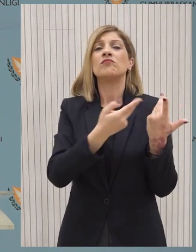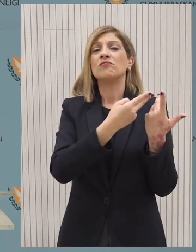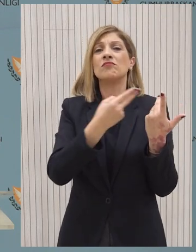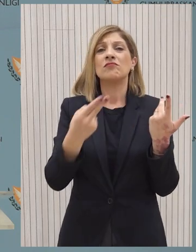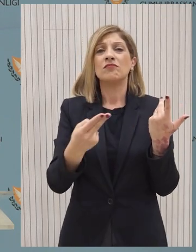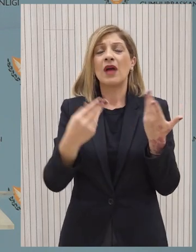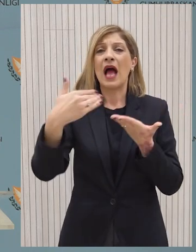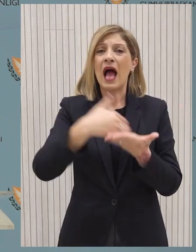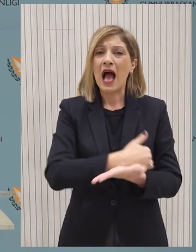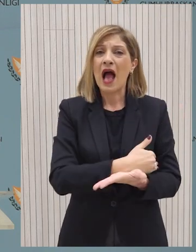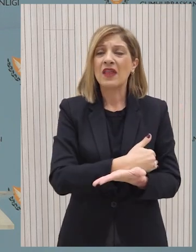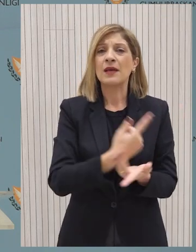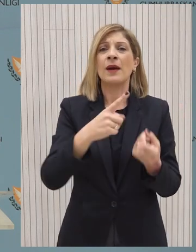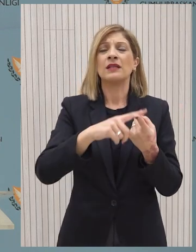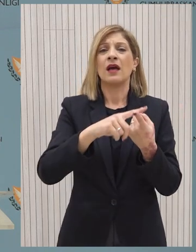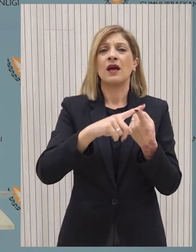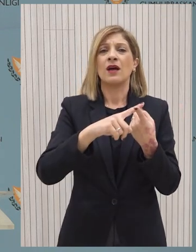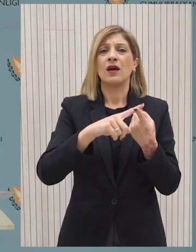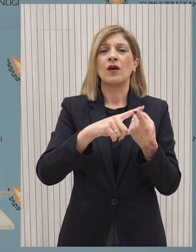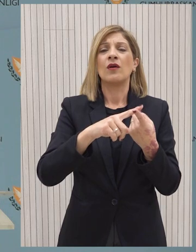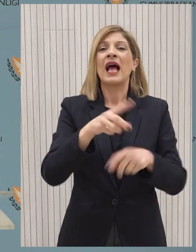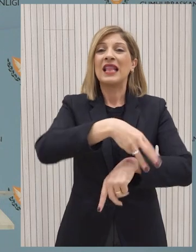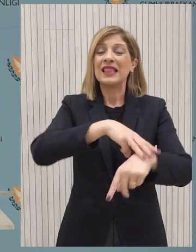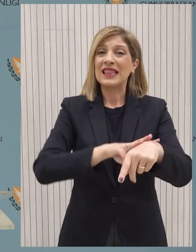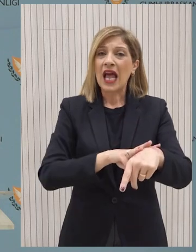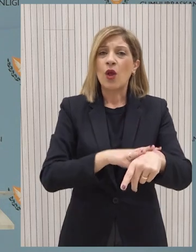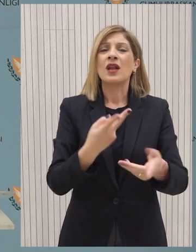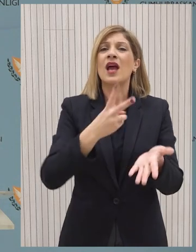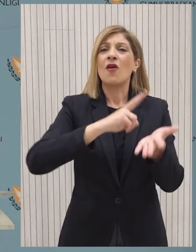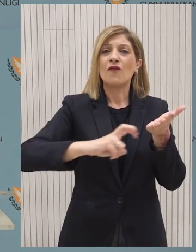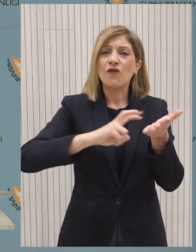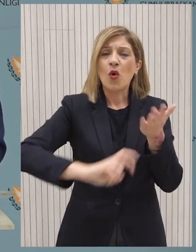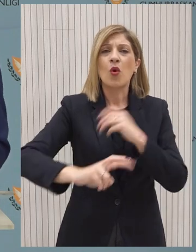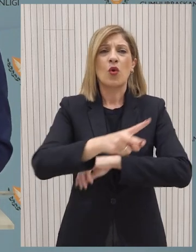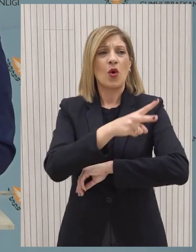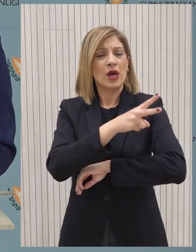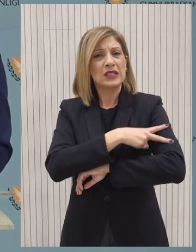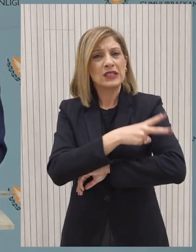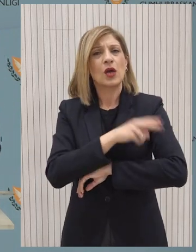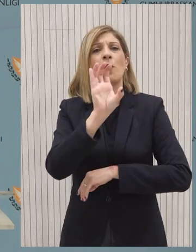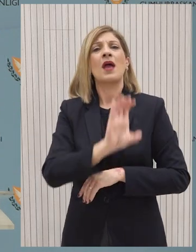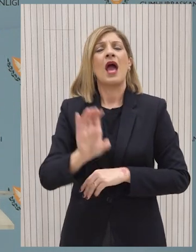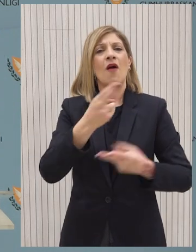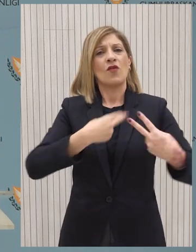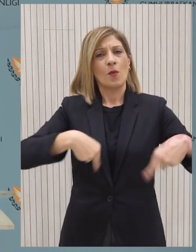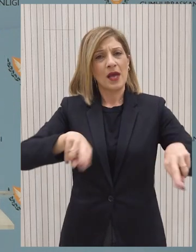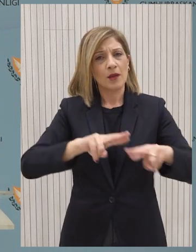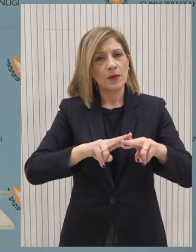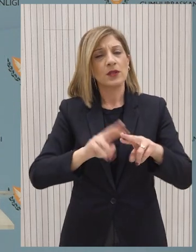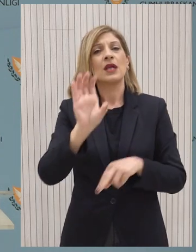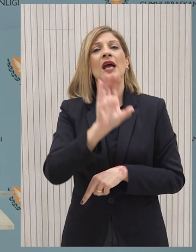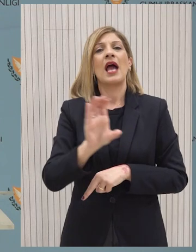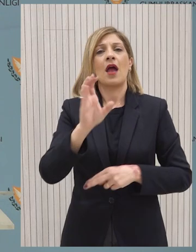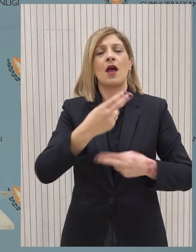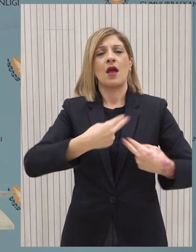Καταπολέμησης Αδικημάτων Συγκάλυψης, το Τμήμα Τελωνίων, το Τμήμα Φορολογίας, η Αστυνομία, η Ευρωπαϊκή Επιτροπή και η Ευρωπαϊκή